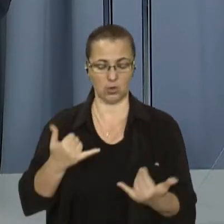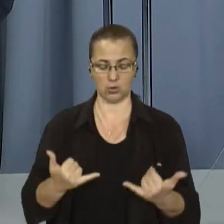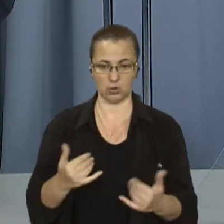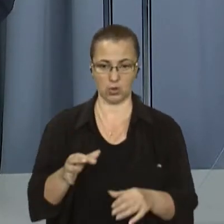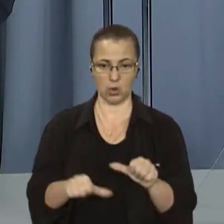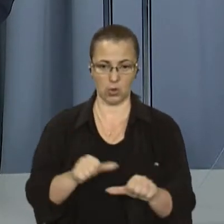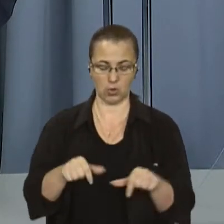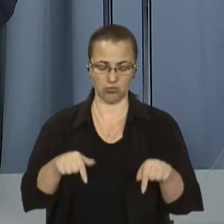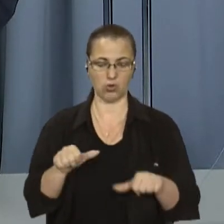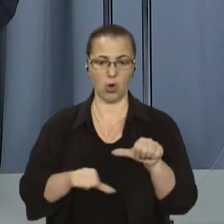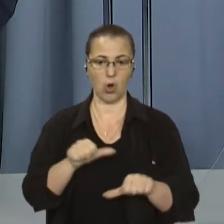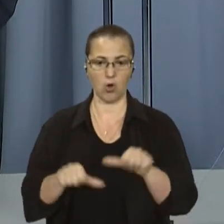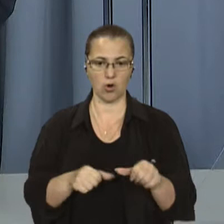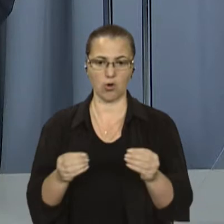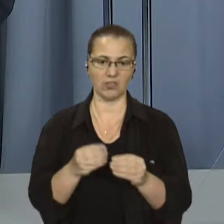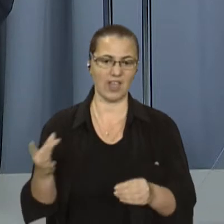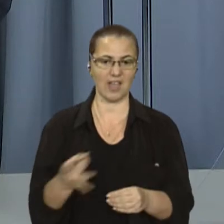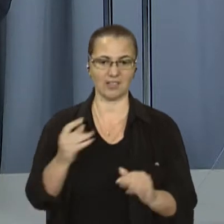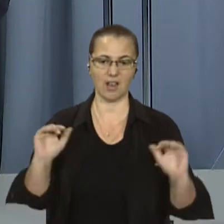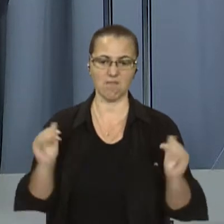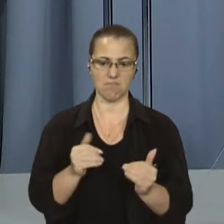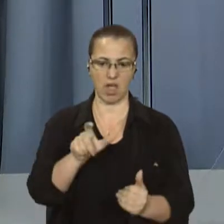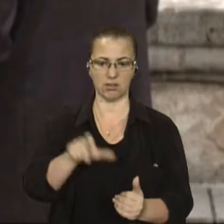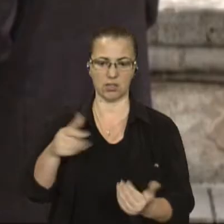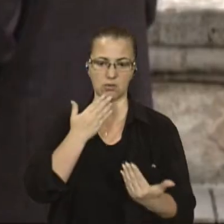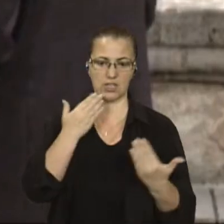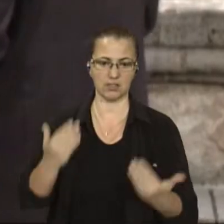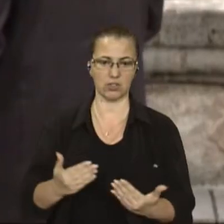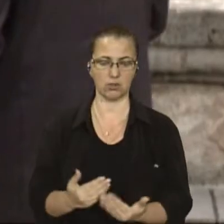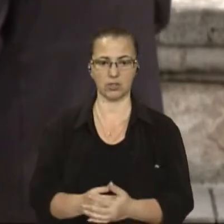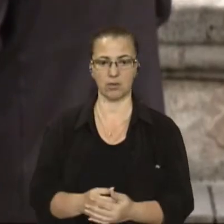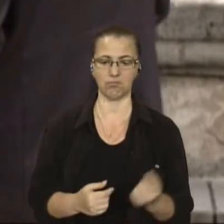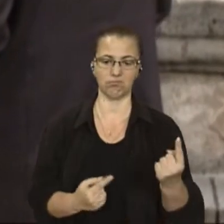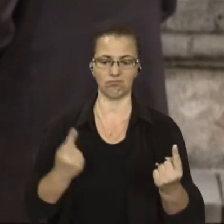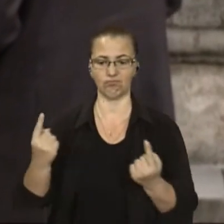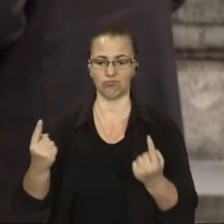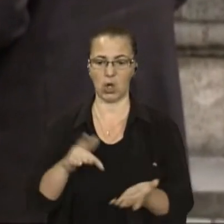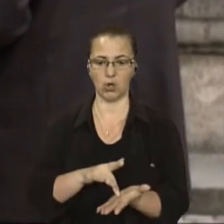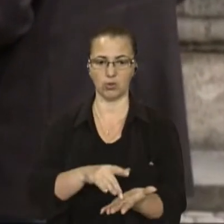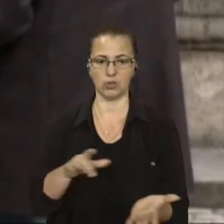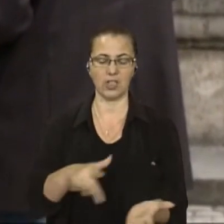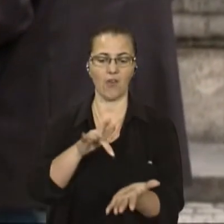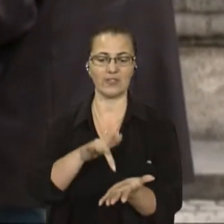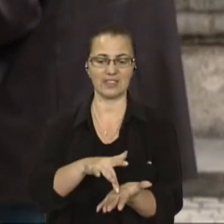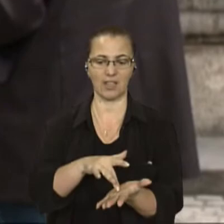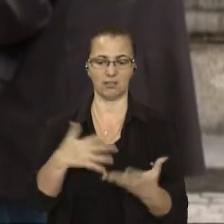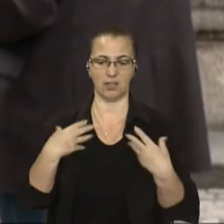10 разів менше туристів. Тему продовжить Ірина Мочульська. Одинокі екскурсії у центрі Львова.